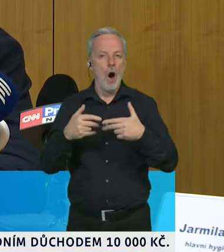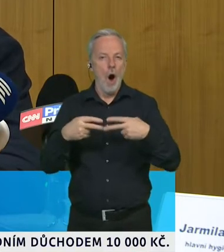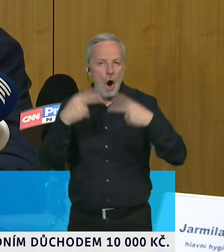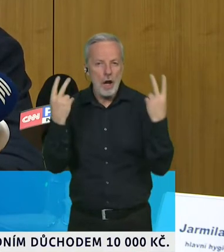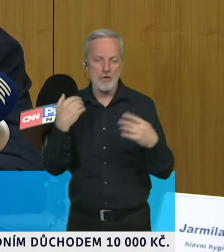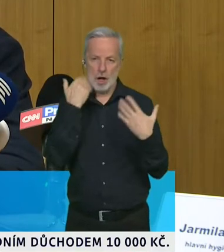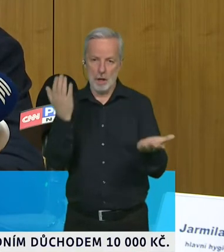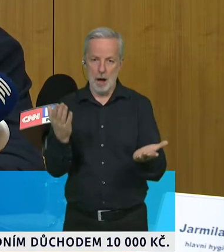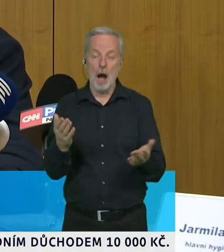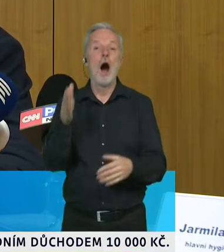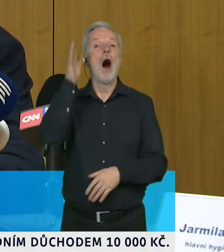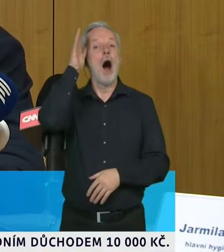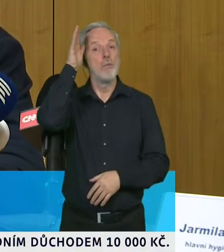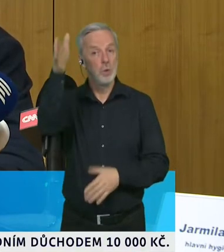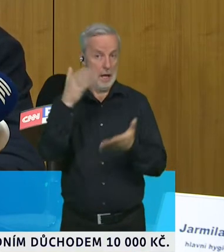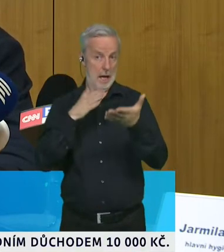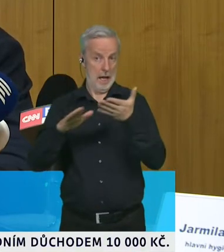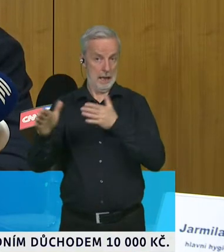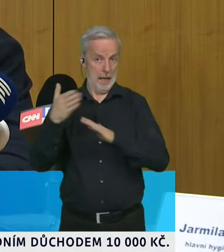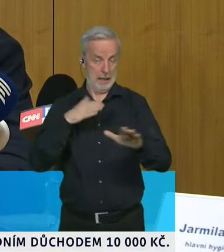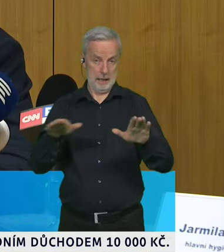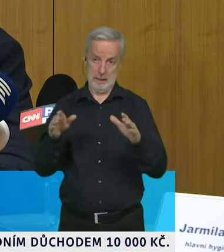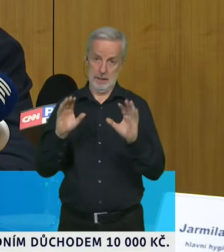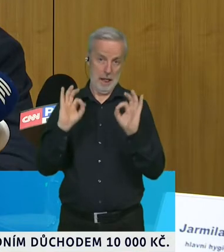daleko příjemnější, než se teď obáváme.